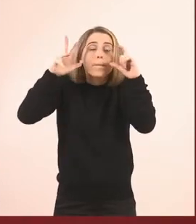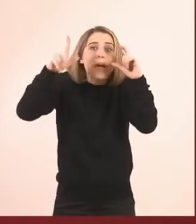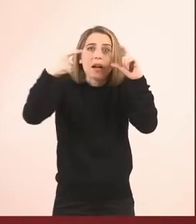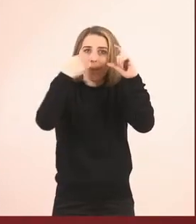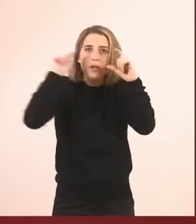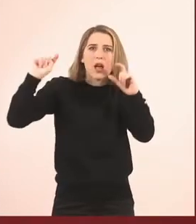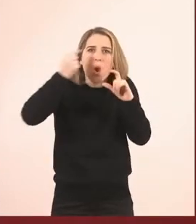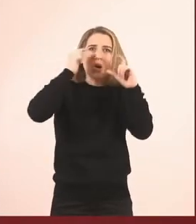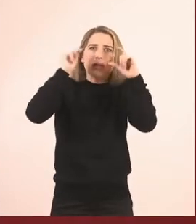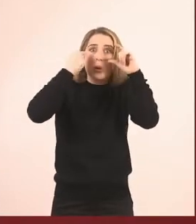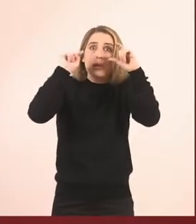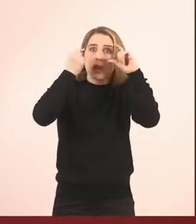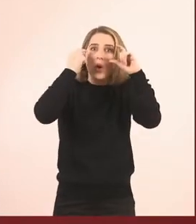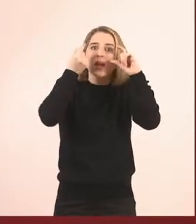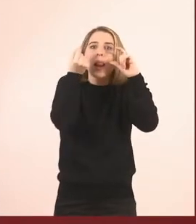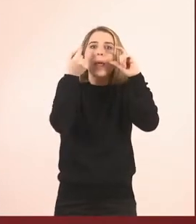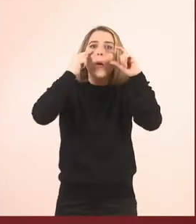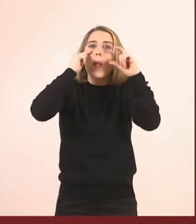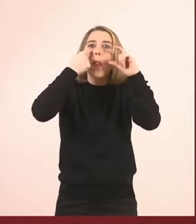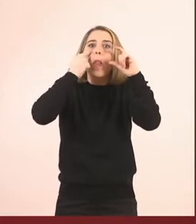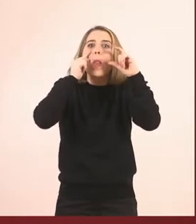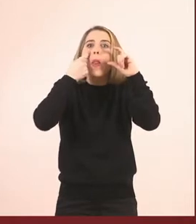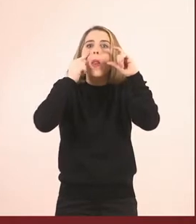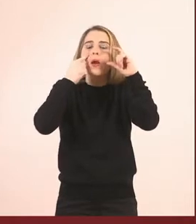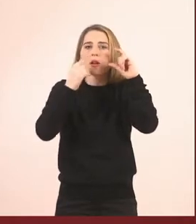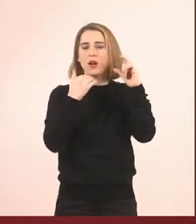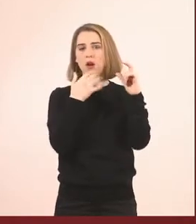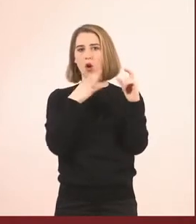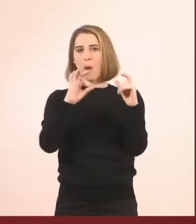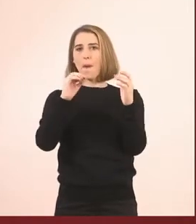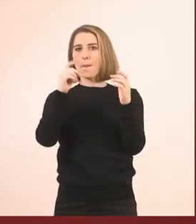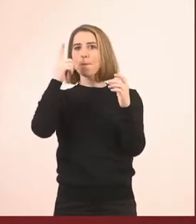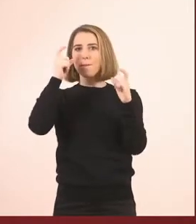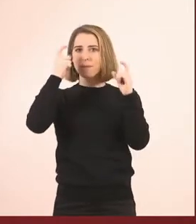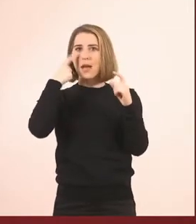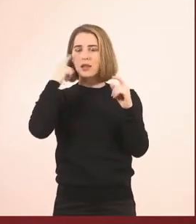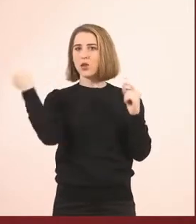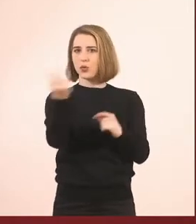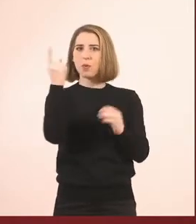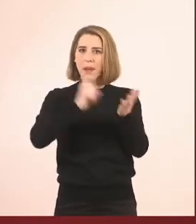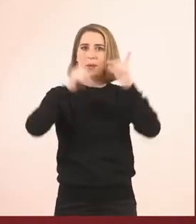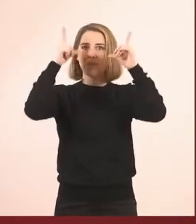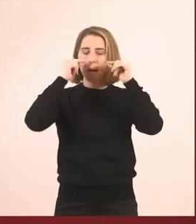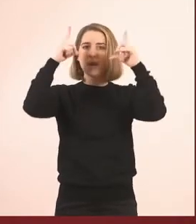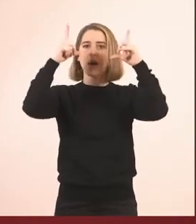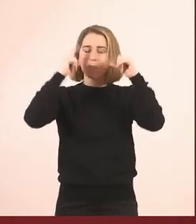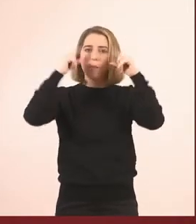λίγο υγρό, σαν δάκρυ εκεί, γιατί δεν μπορεί το μάτι να στέκεται πολλή ώρα, να είναι ανοιχτό, οπότε επικεντρωθείτε σε